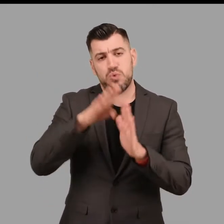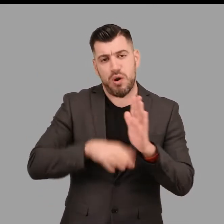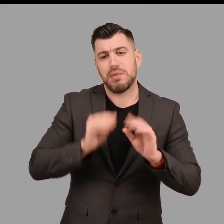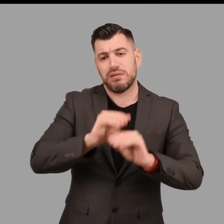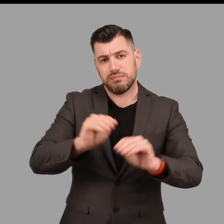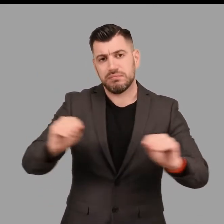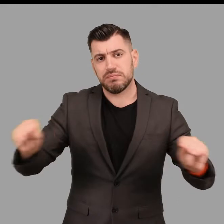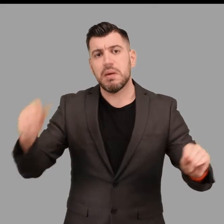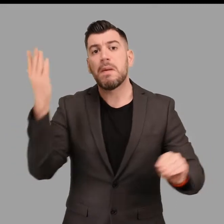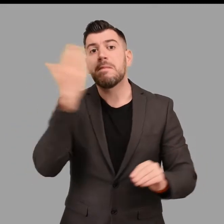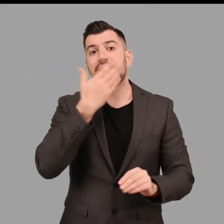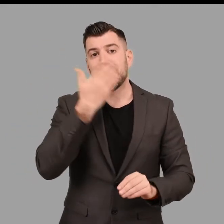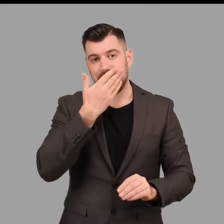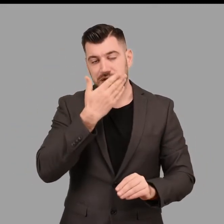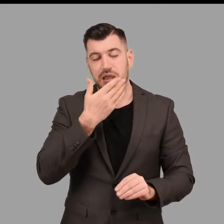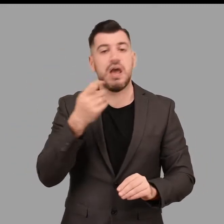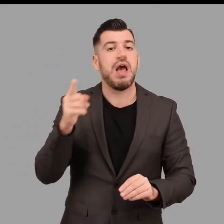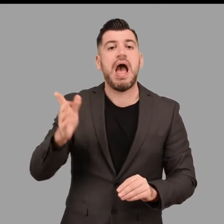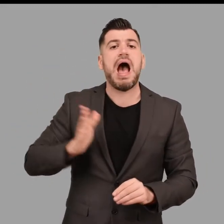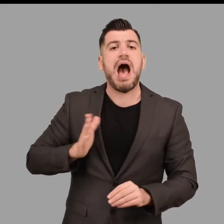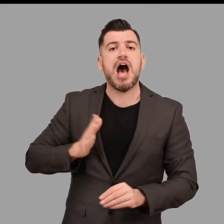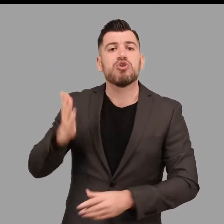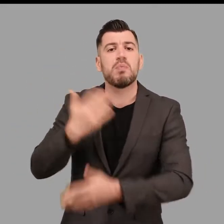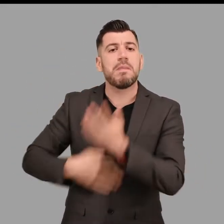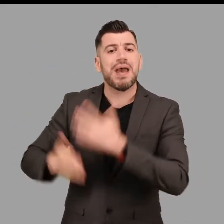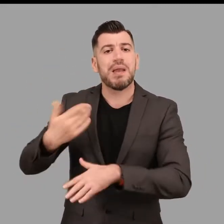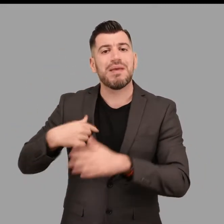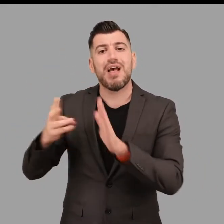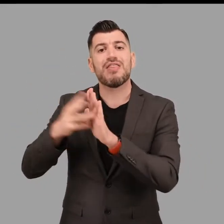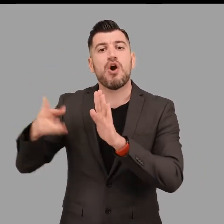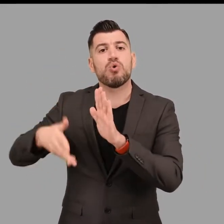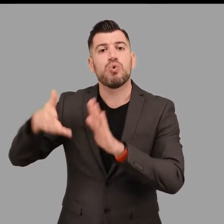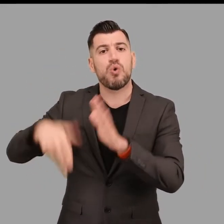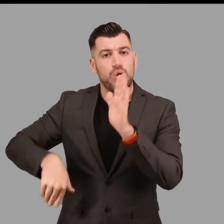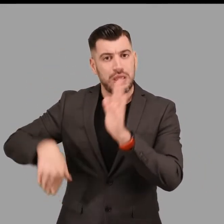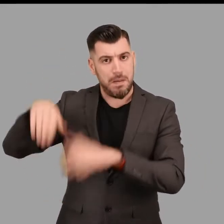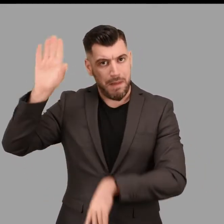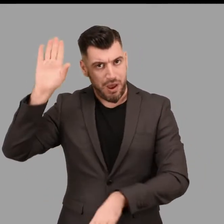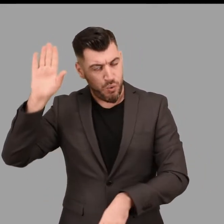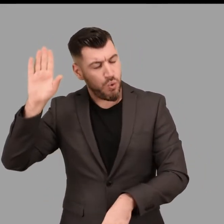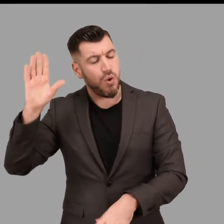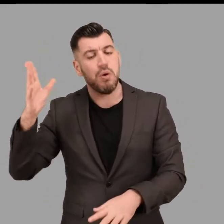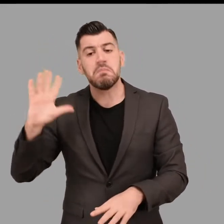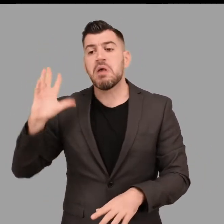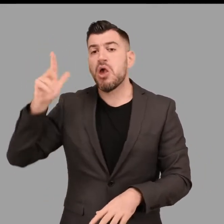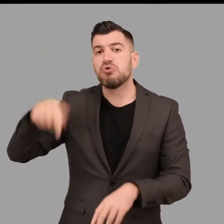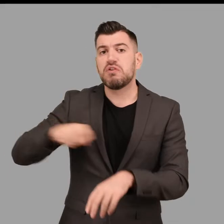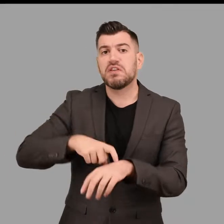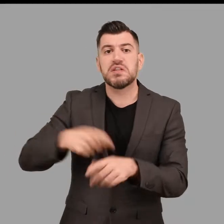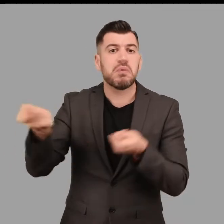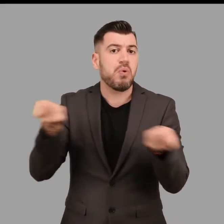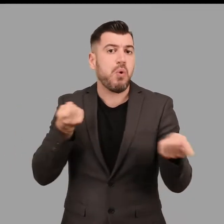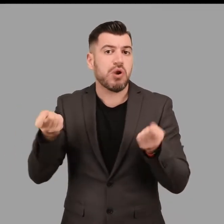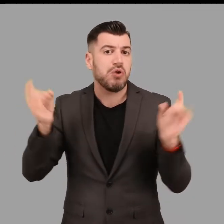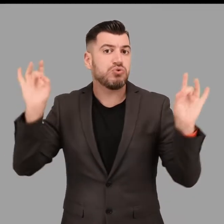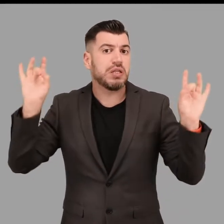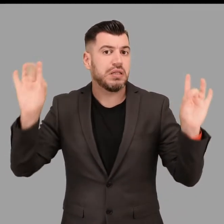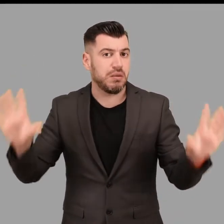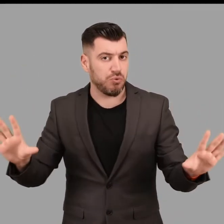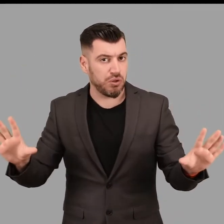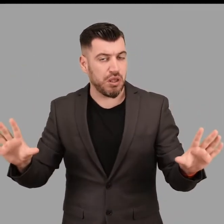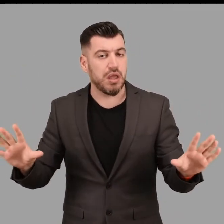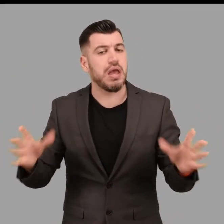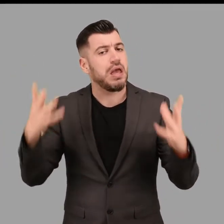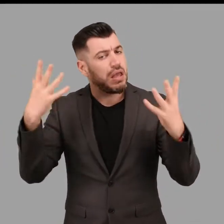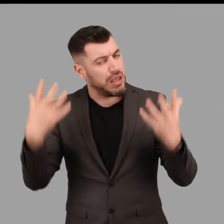Για τους ενήλικες επισκέπτες με αναπηρίες και δύο όρασης, μέχρι πρόθυνος δεν είχε οργανωθεί κάτι συγκεκριμένο. Υπήρχαν